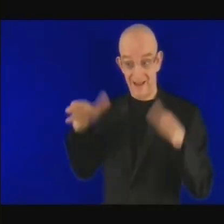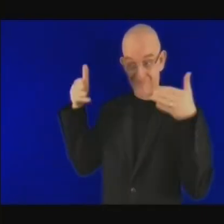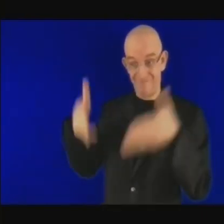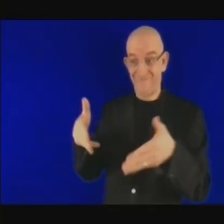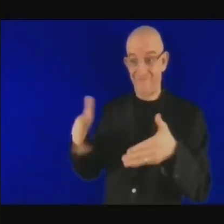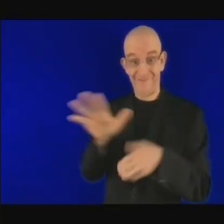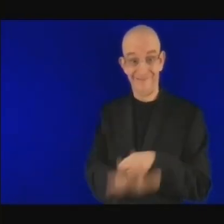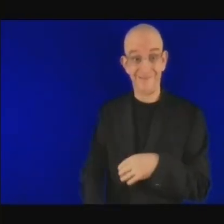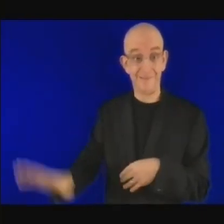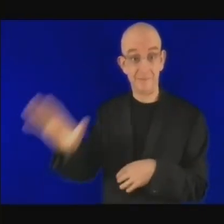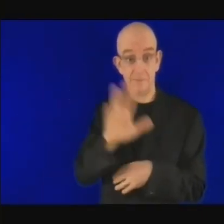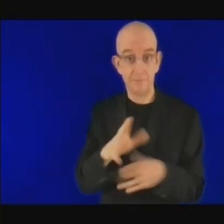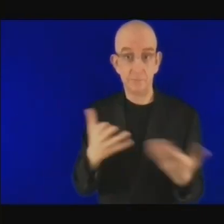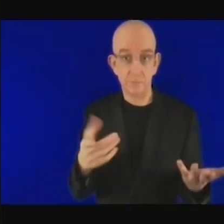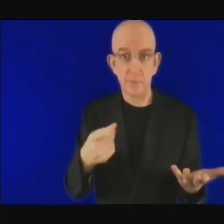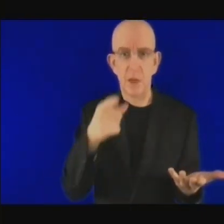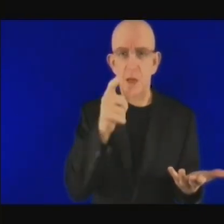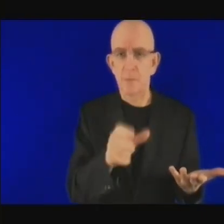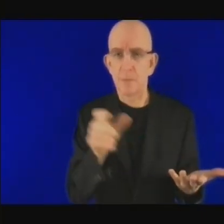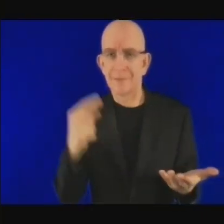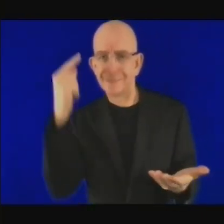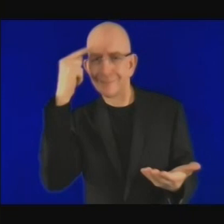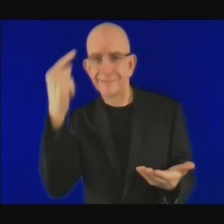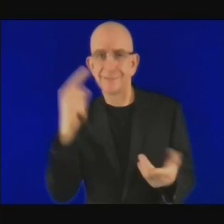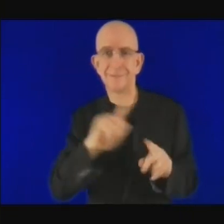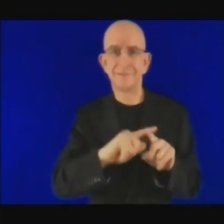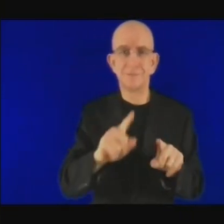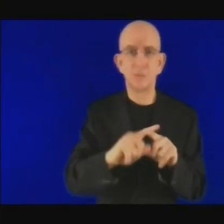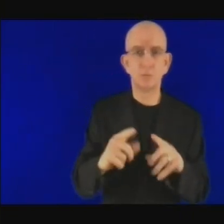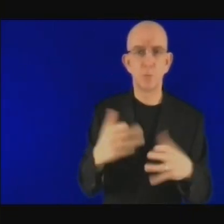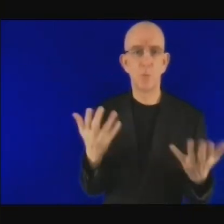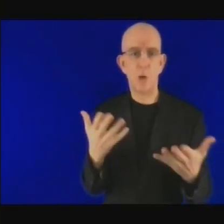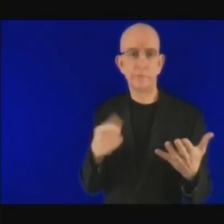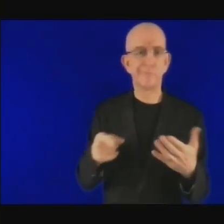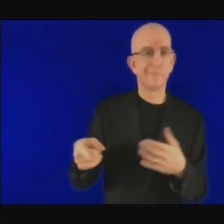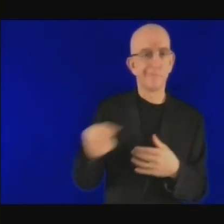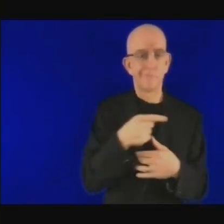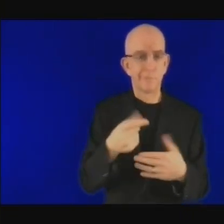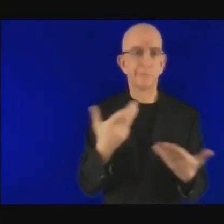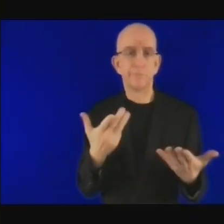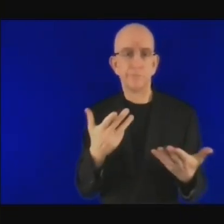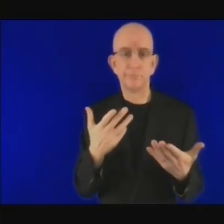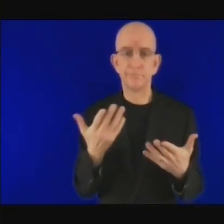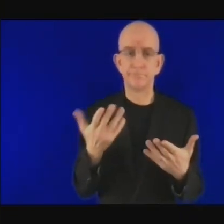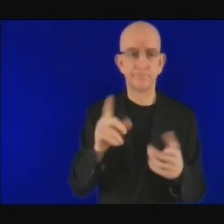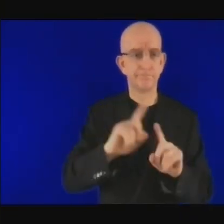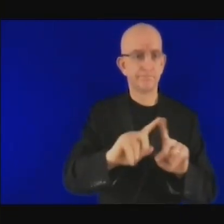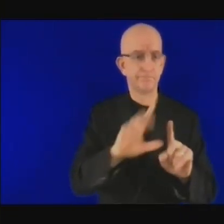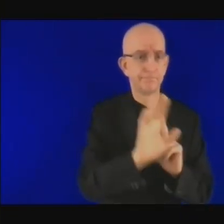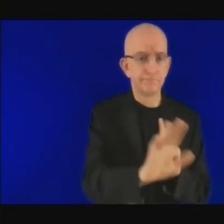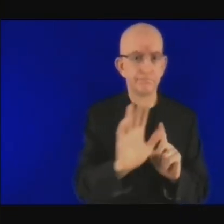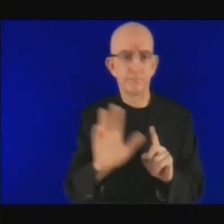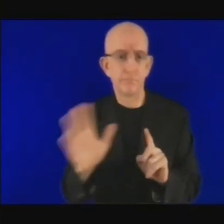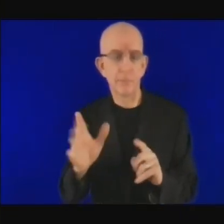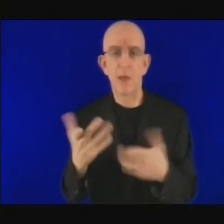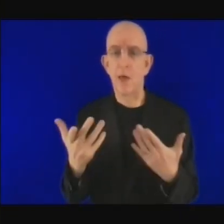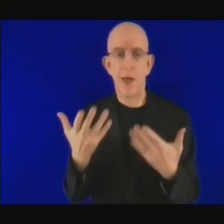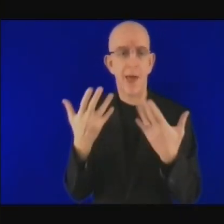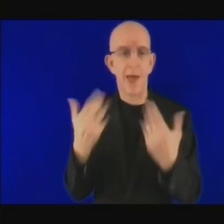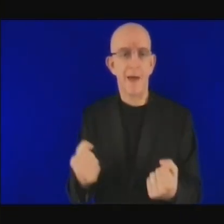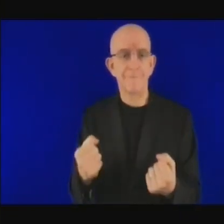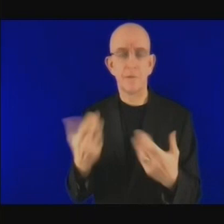quelqu'un a parlé de l'idée d'interconnexion. Il y a plusieurs années,